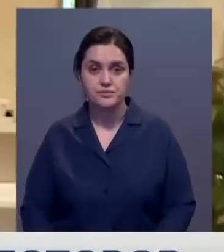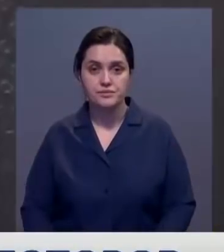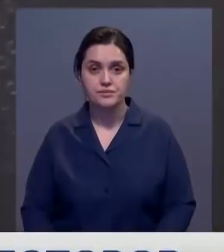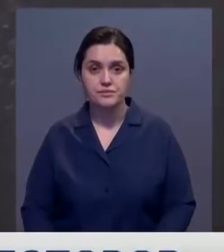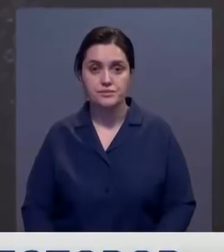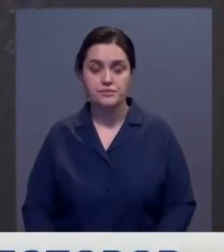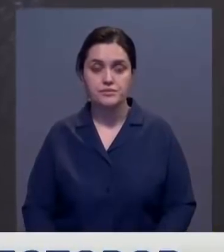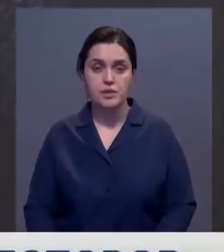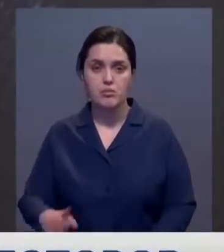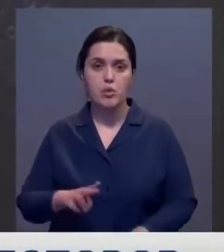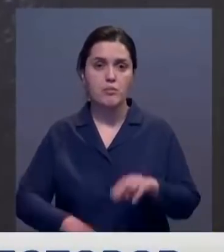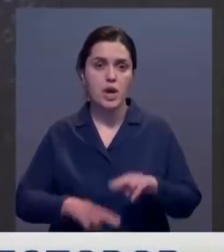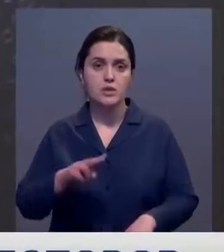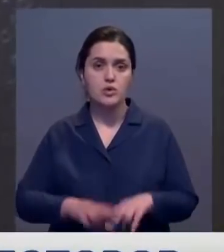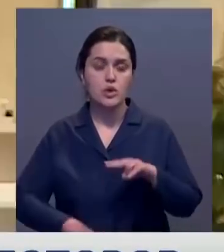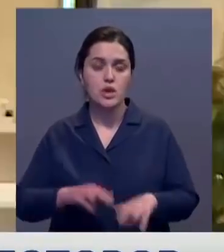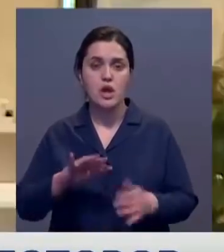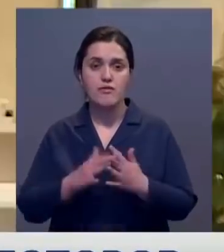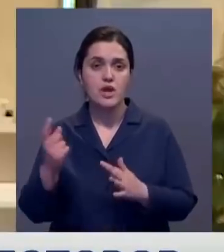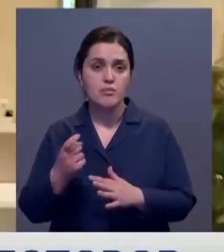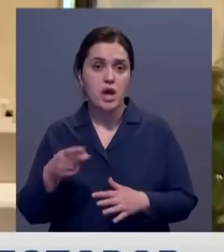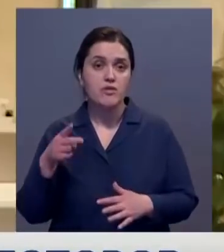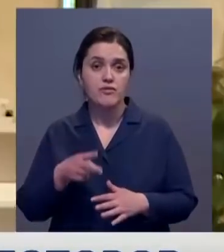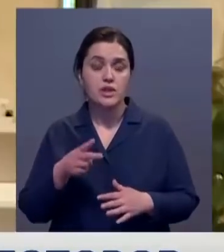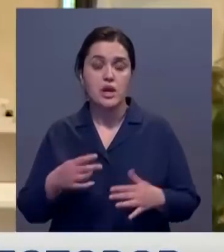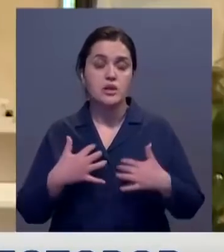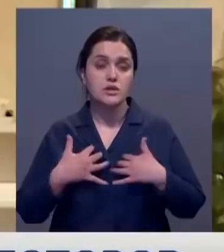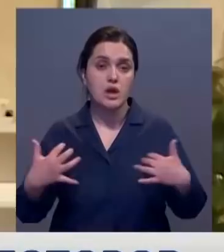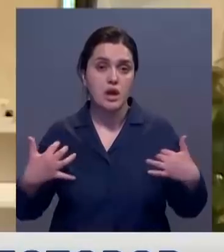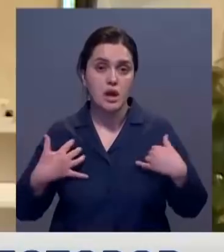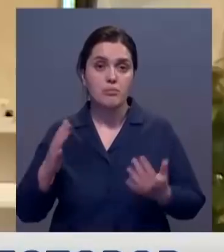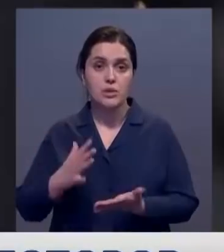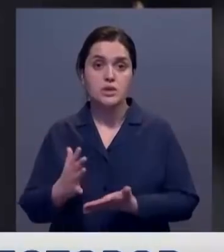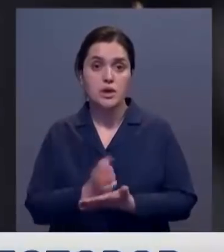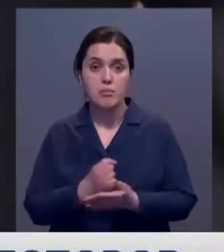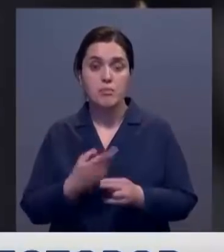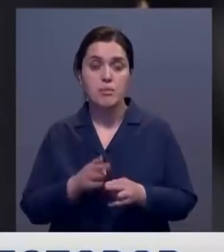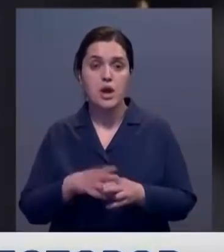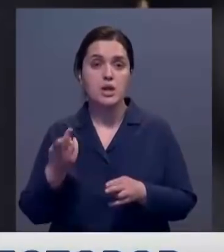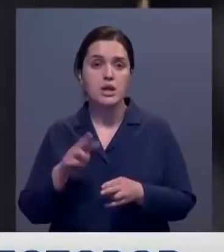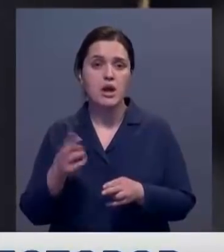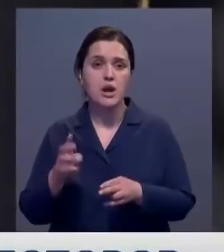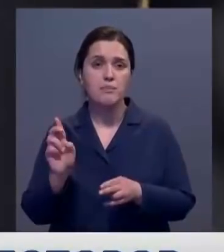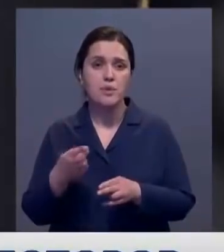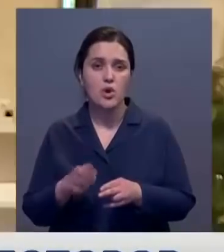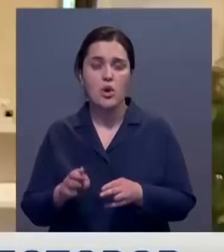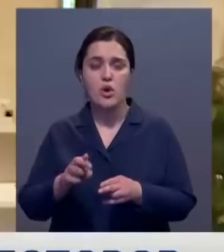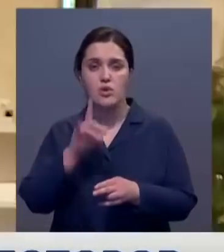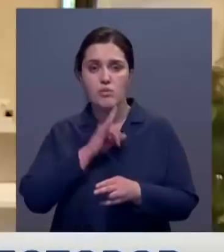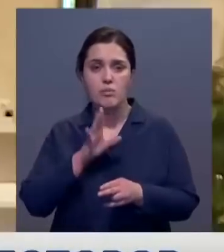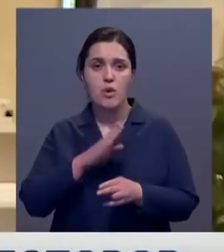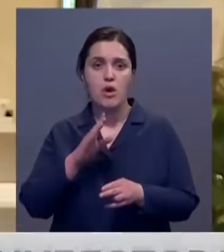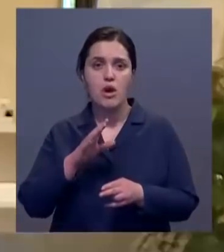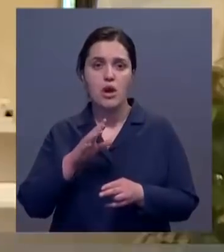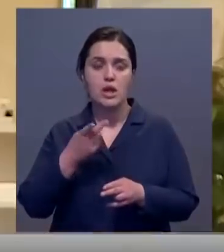электрической энергии. Будет построена ферма на 2000 голов, чтобы был запас биотоплива. Теплицами на 6 гектарах овощих хранилища будут